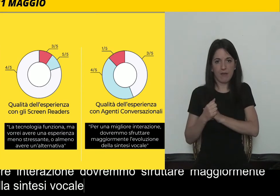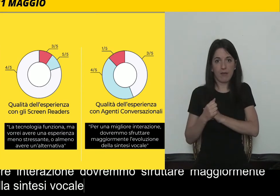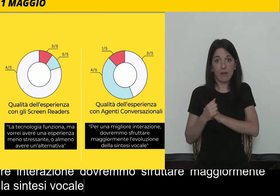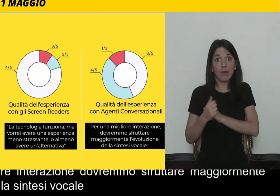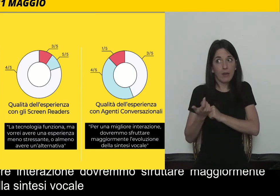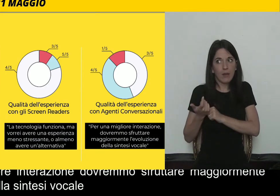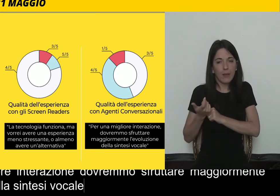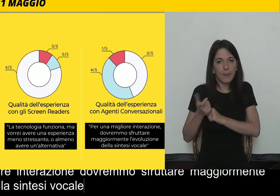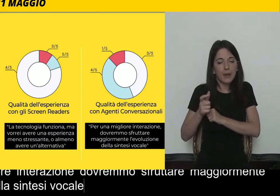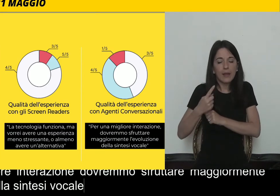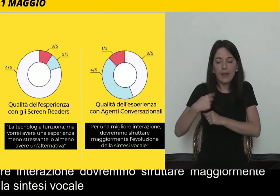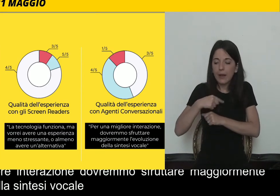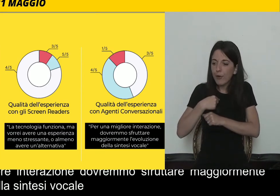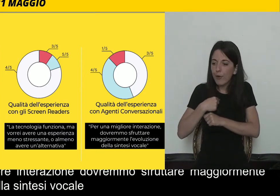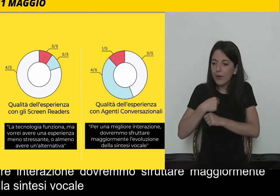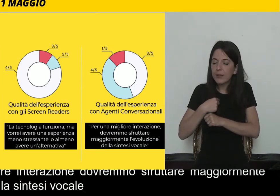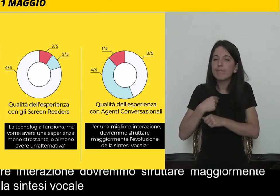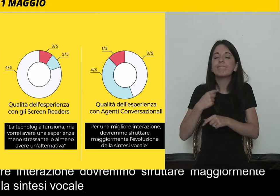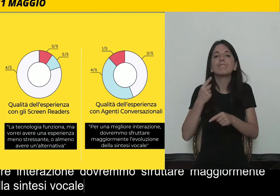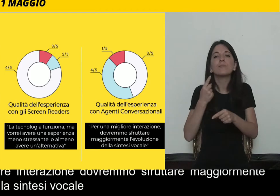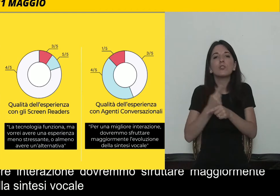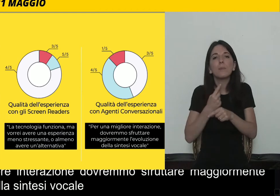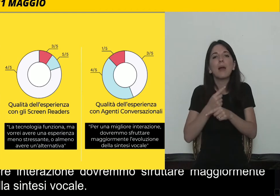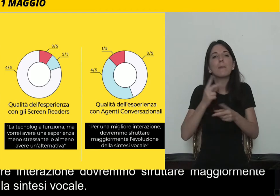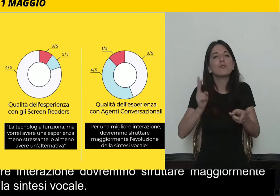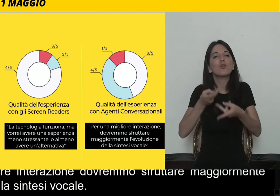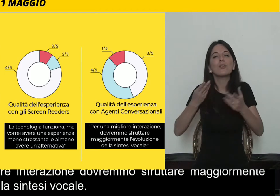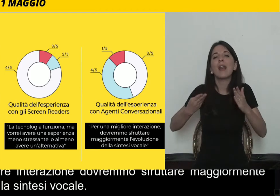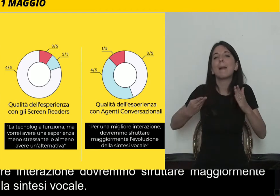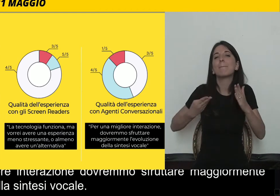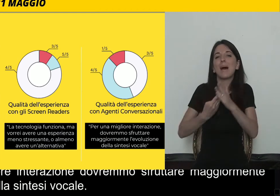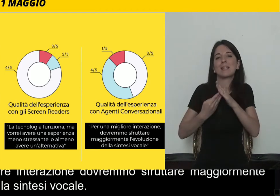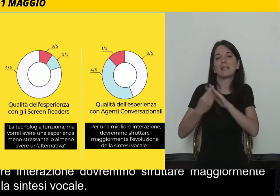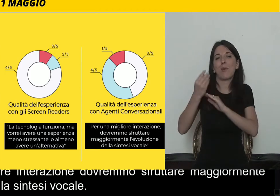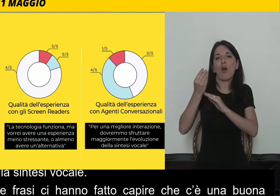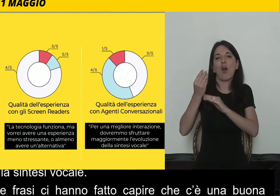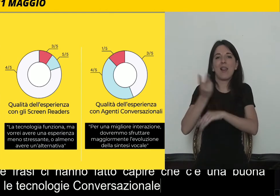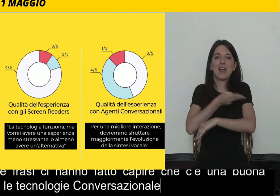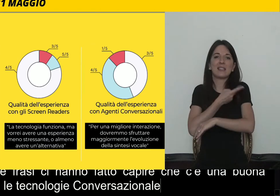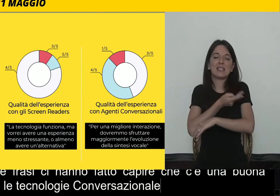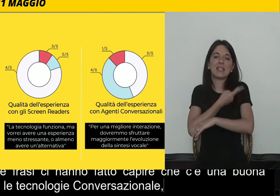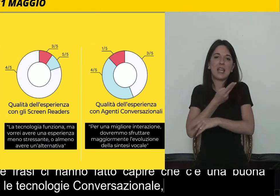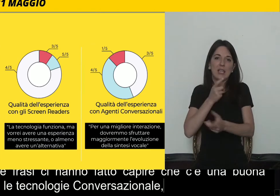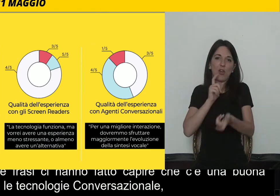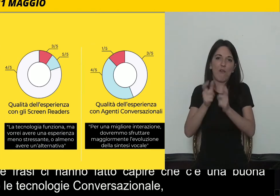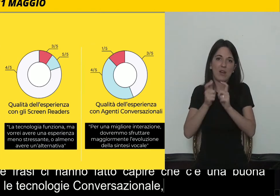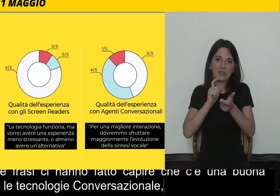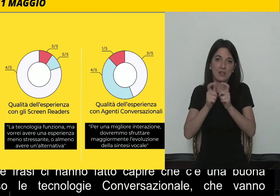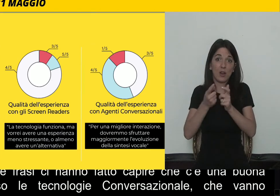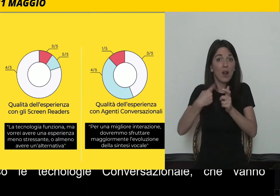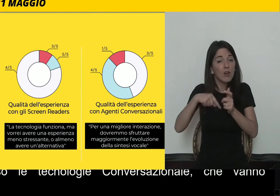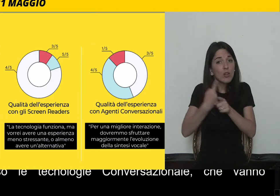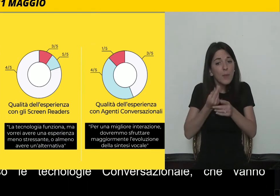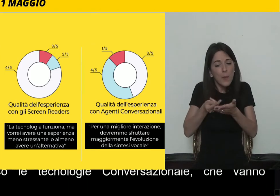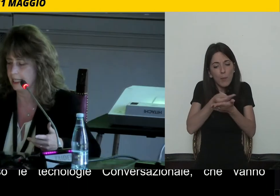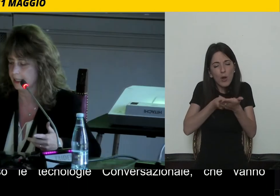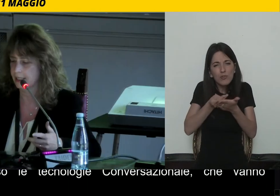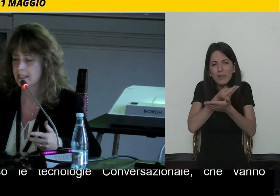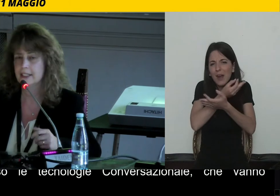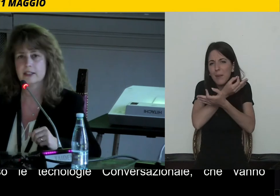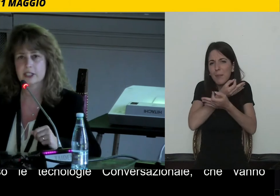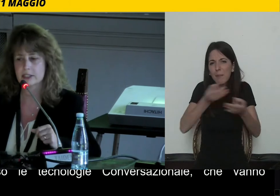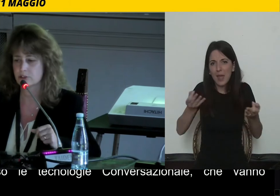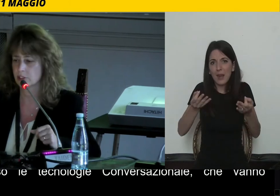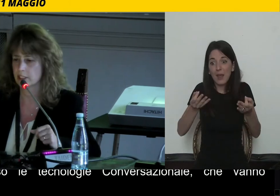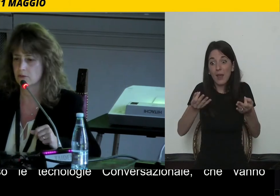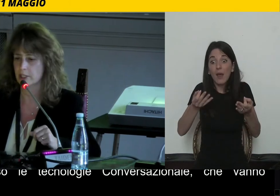gli assistenti conversazionali, che ovviamente vanno progettati in modo opportuno affinché possano davvero supportare